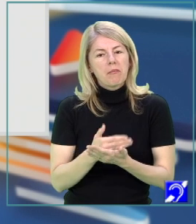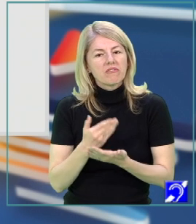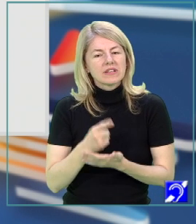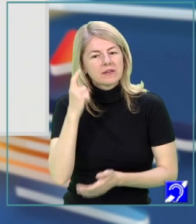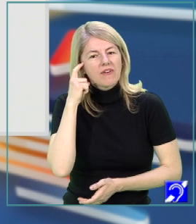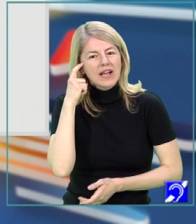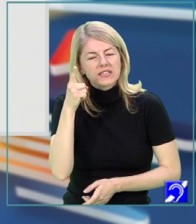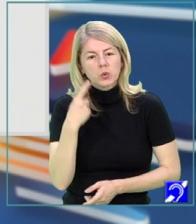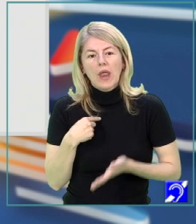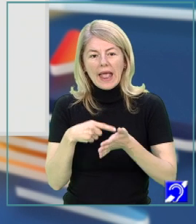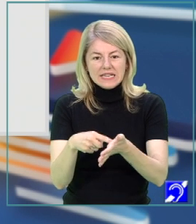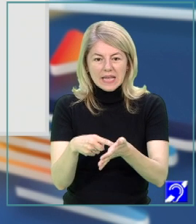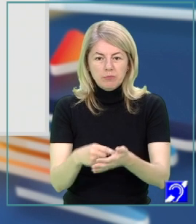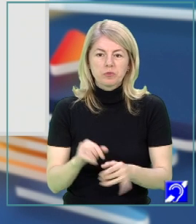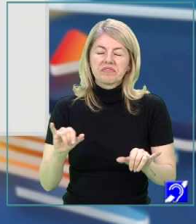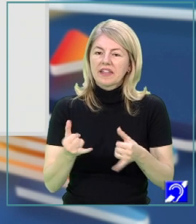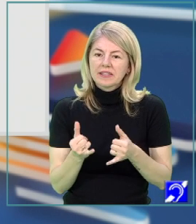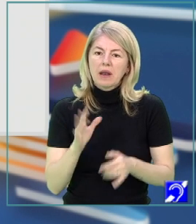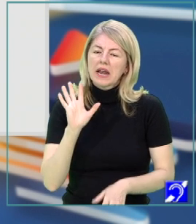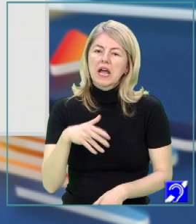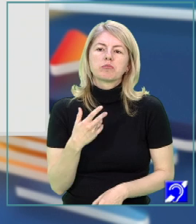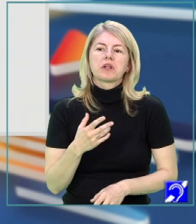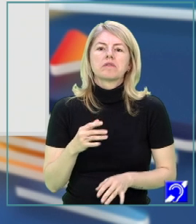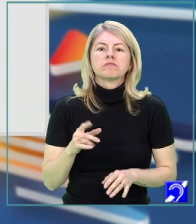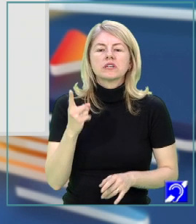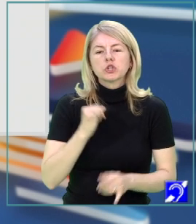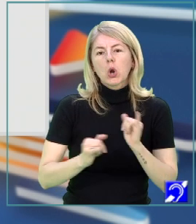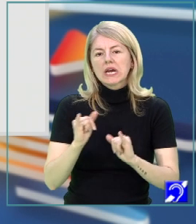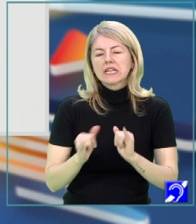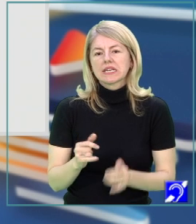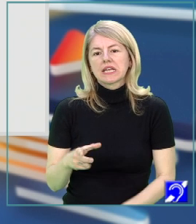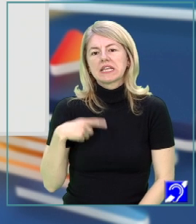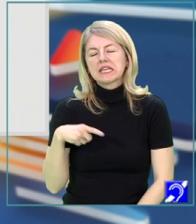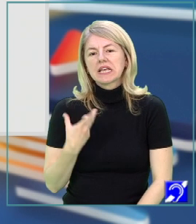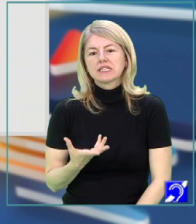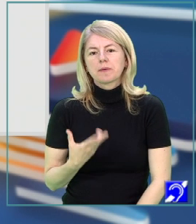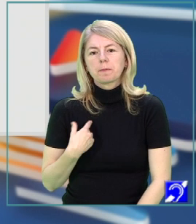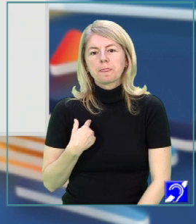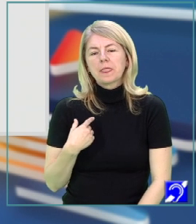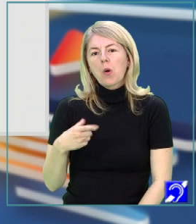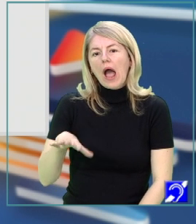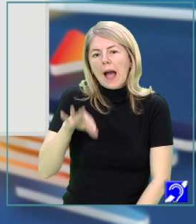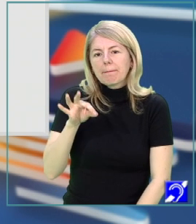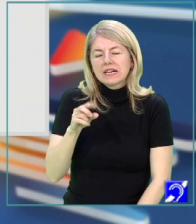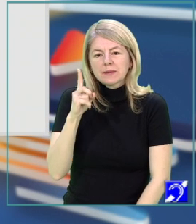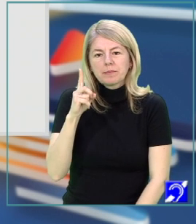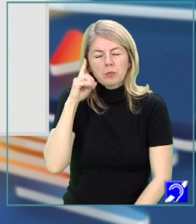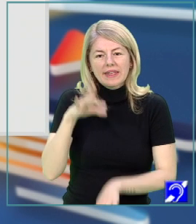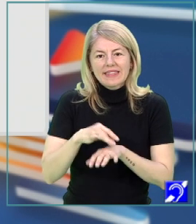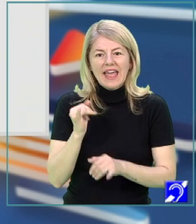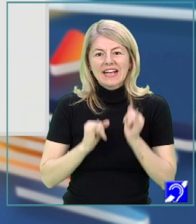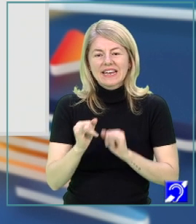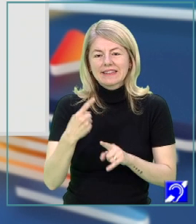gândit. Un exemplu de întâmplare care s-ar putea petrece într-o grădină. Eu am ales primul sens, da?